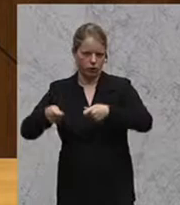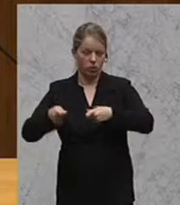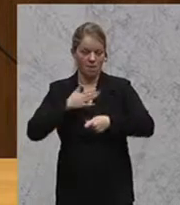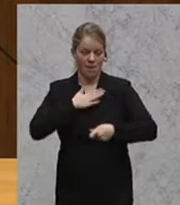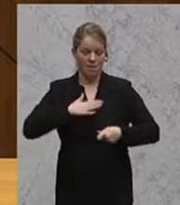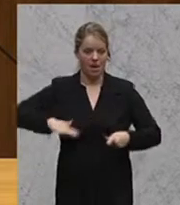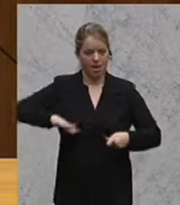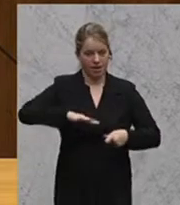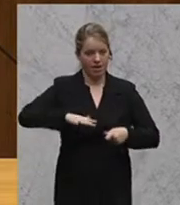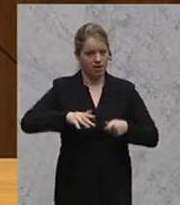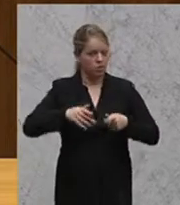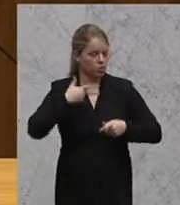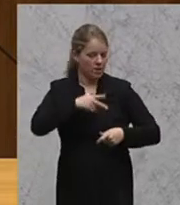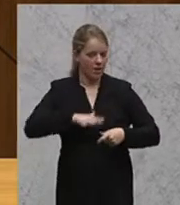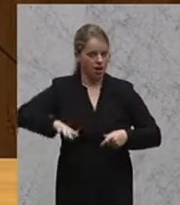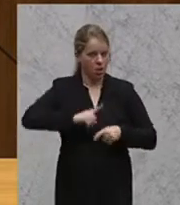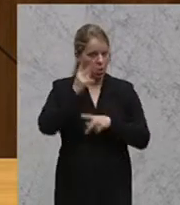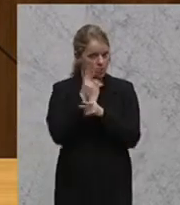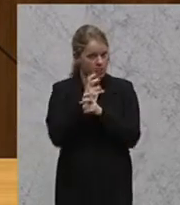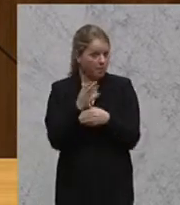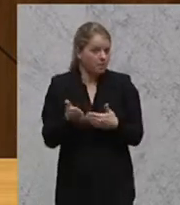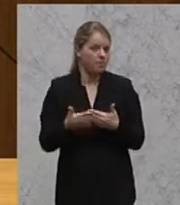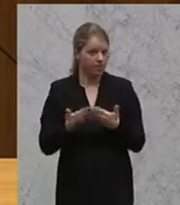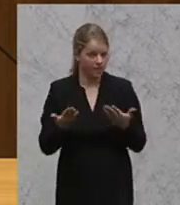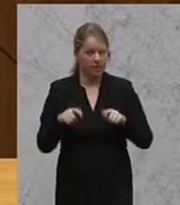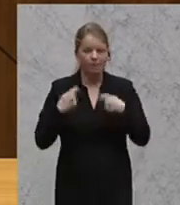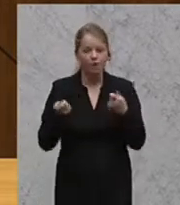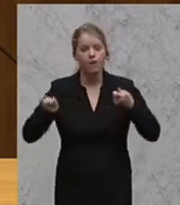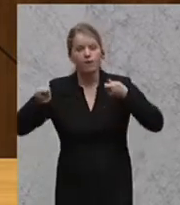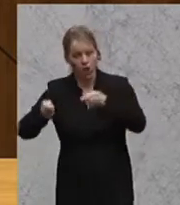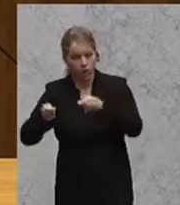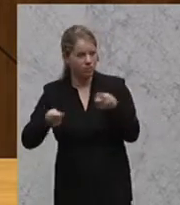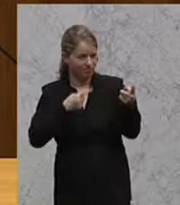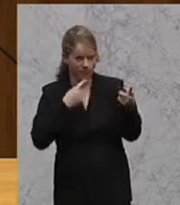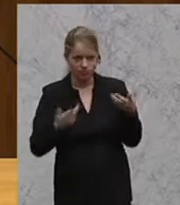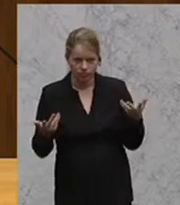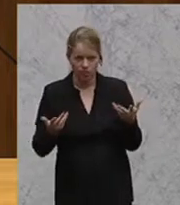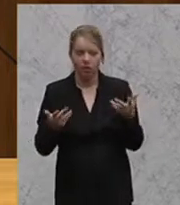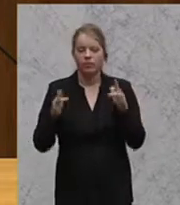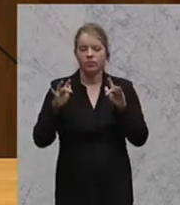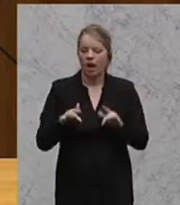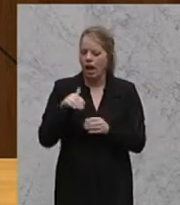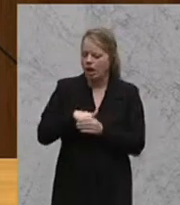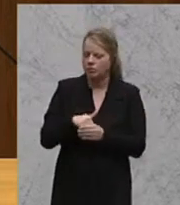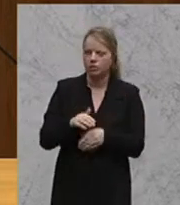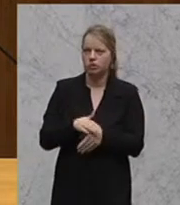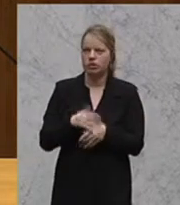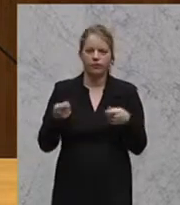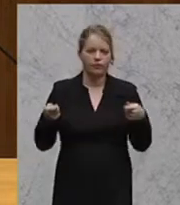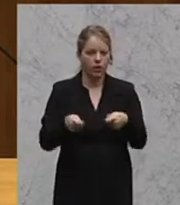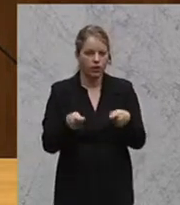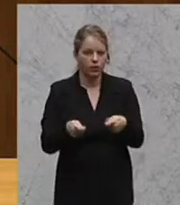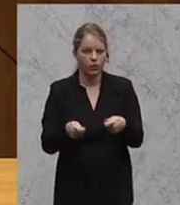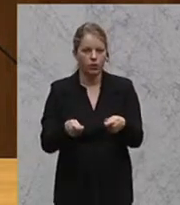Sozialbereich des Landes Oberösterreich Dingfest. Da gibt es Förderungen, so wie Sie sie bezeichnen. Da werden aber zum Beispiel gefördert die